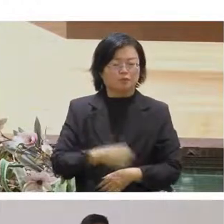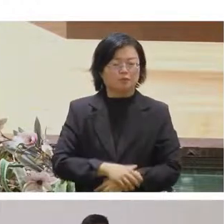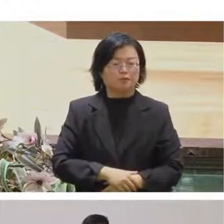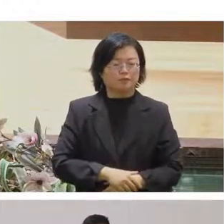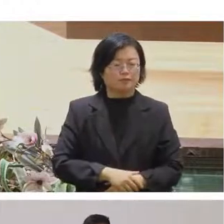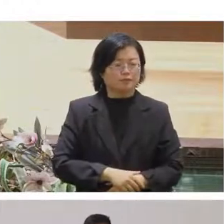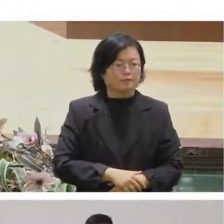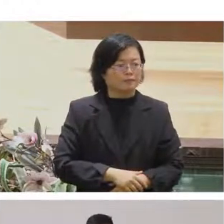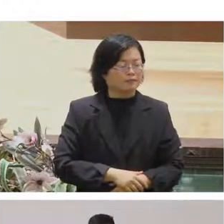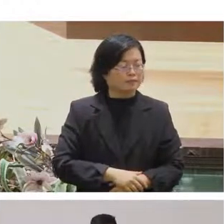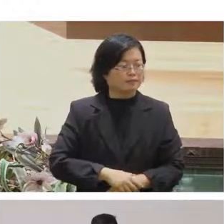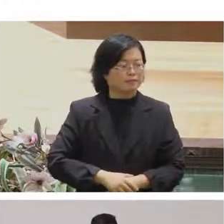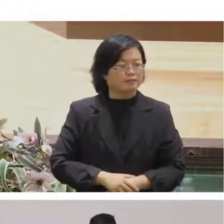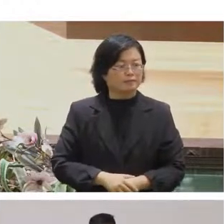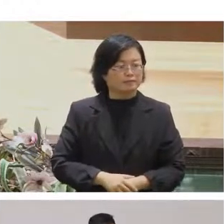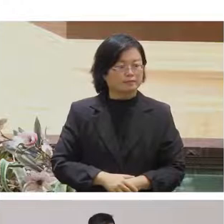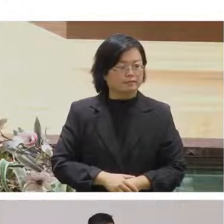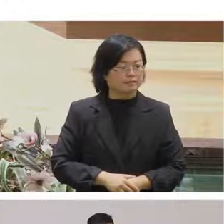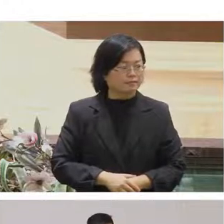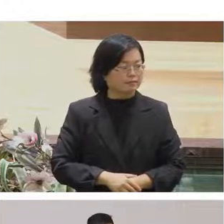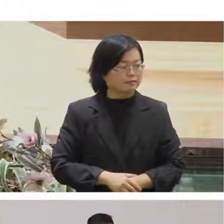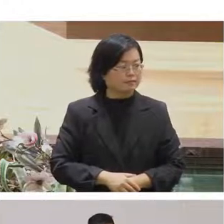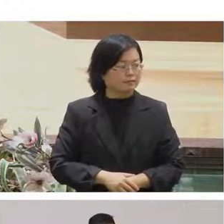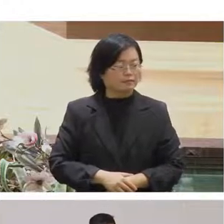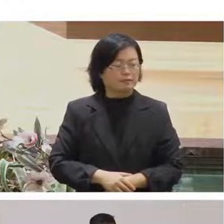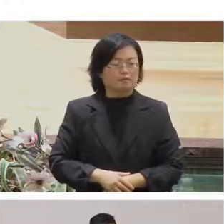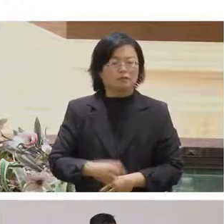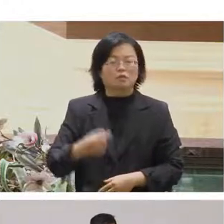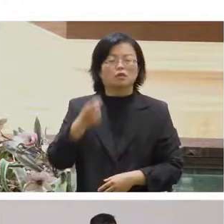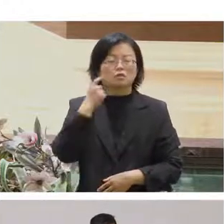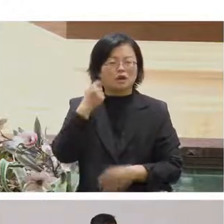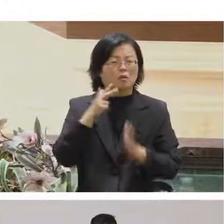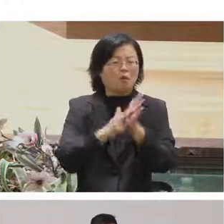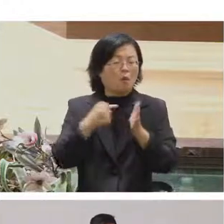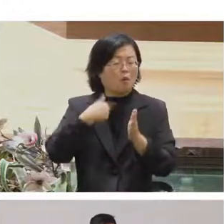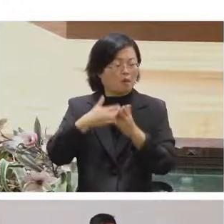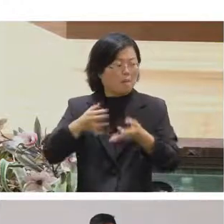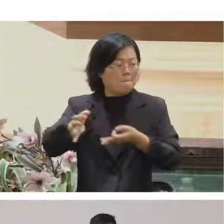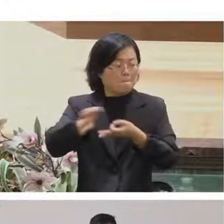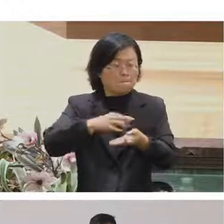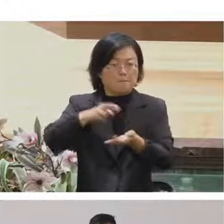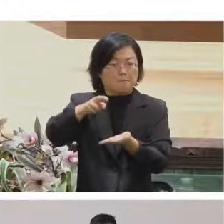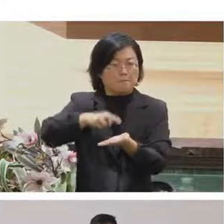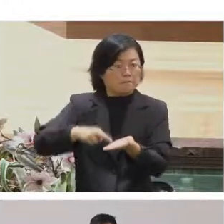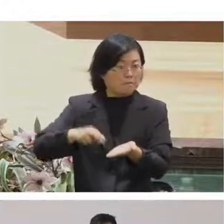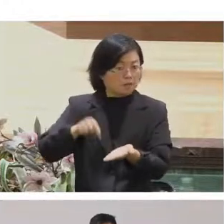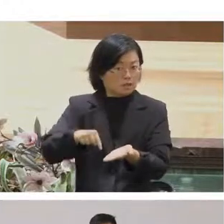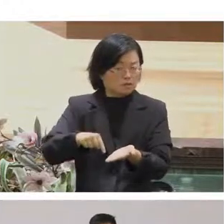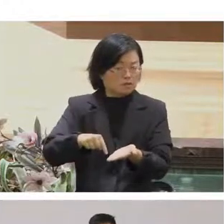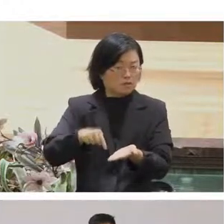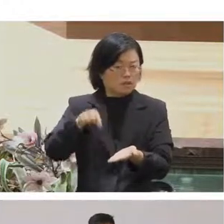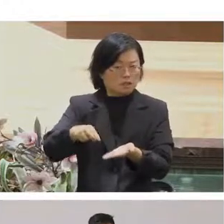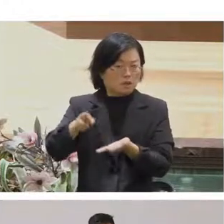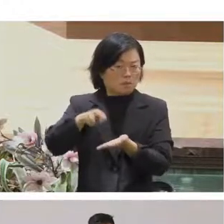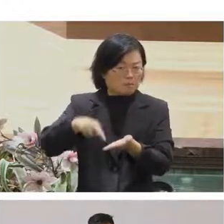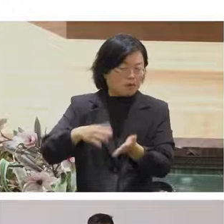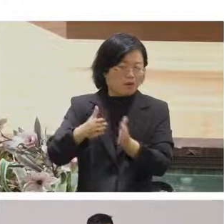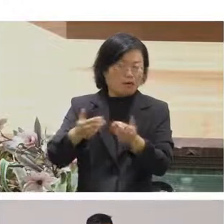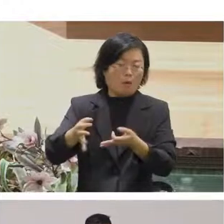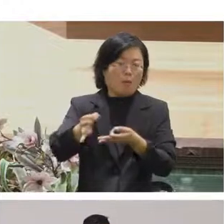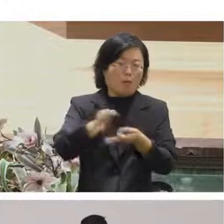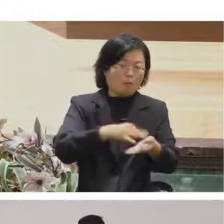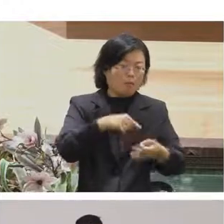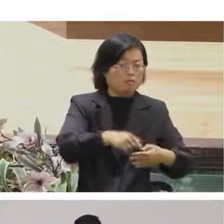把一個筆模擬成一個軟體然後看就是我們可以怎麼樣賣這個筆的程序